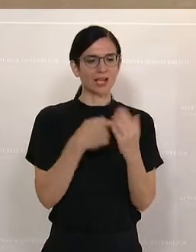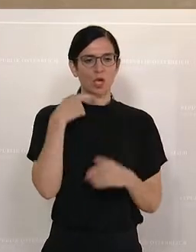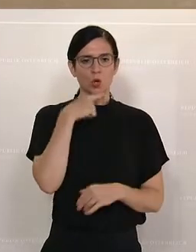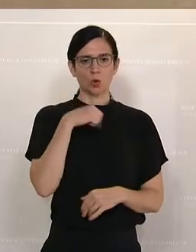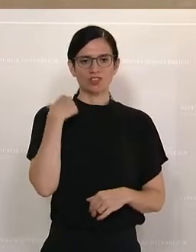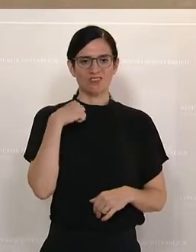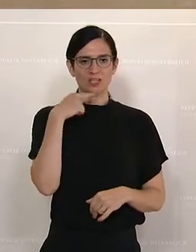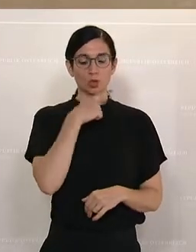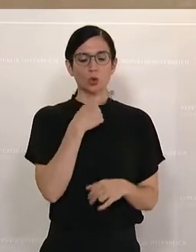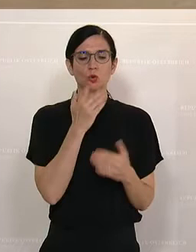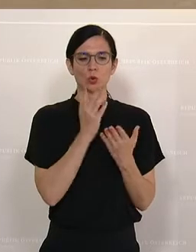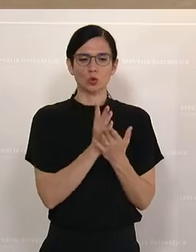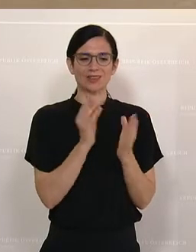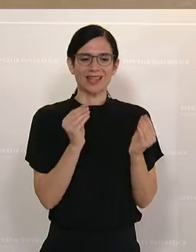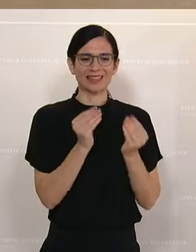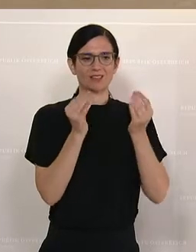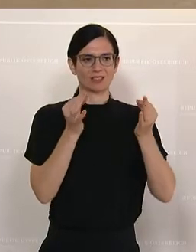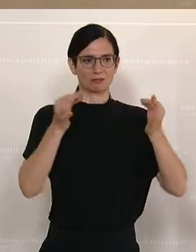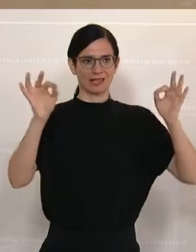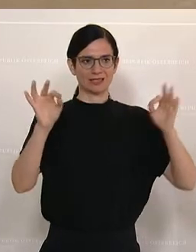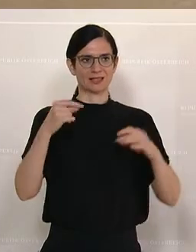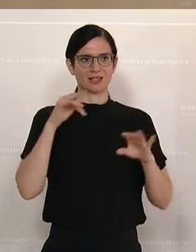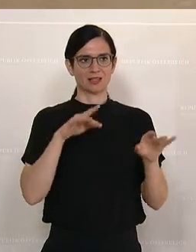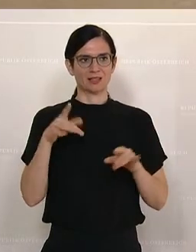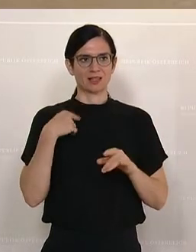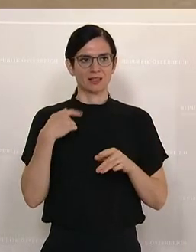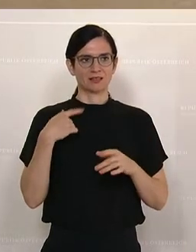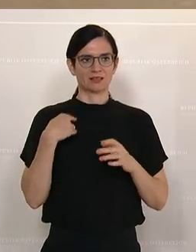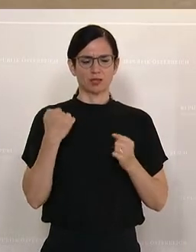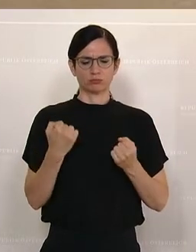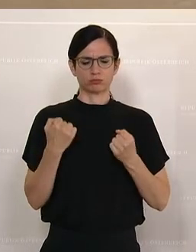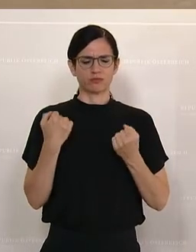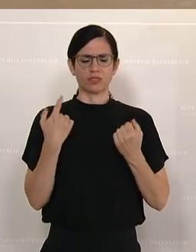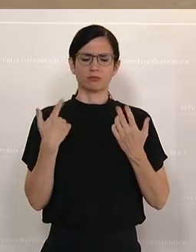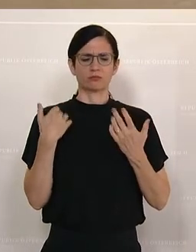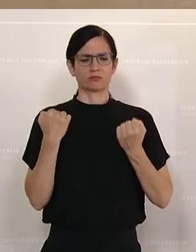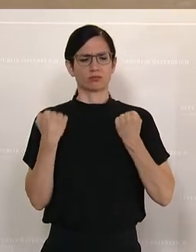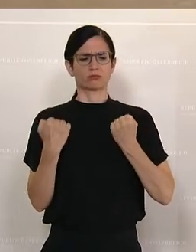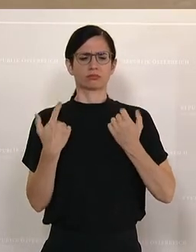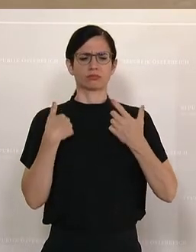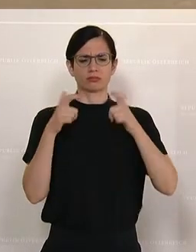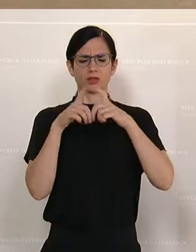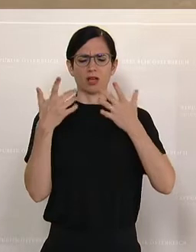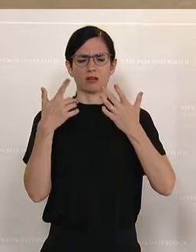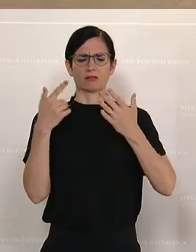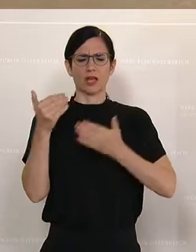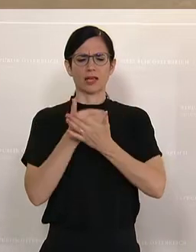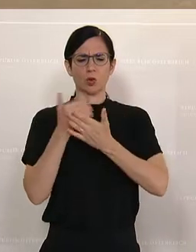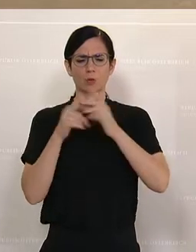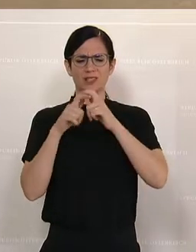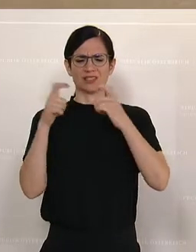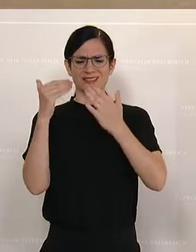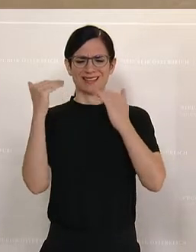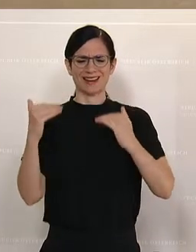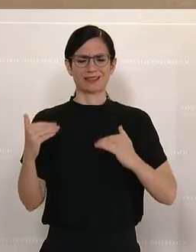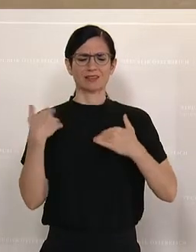-Rot-Karte Verbesserungen. Es wird von starren Einkommensgrenzen abgegangen, bei denen die in Österreich eine Uni abgeschlossen haben. Und